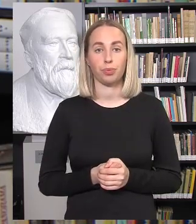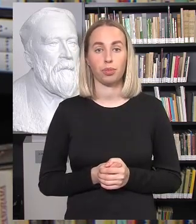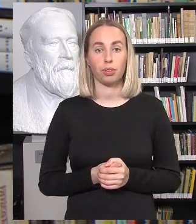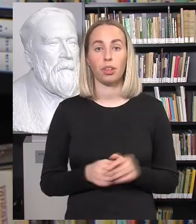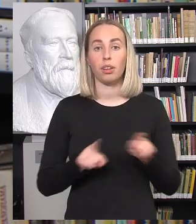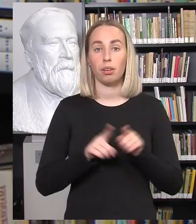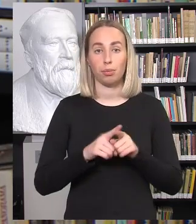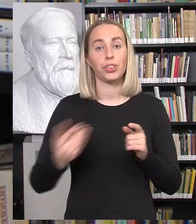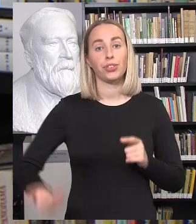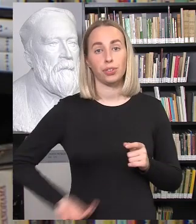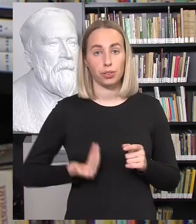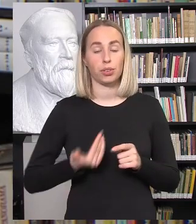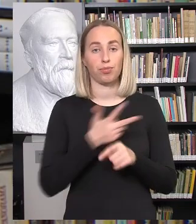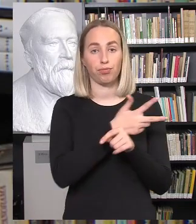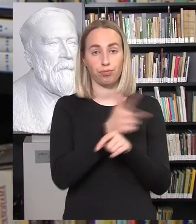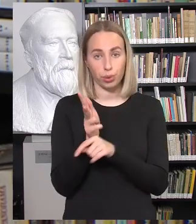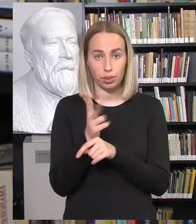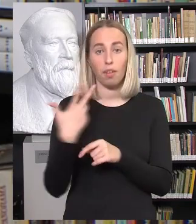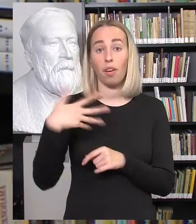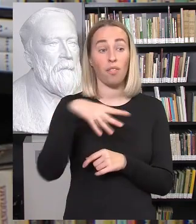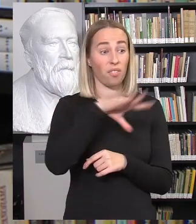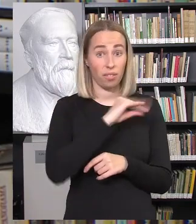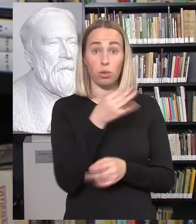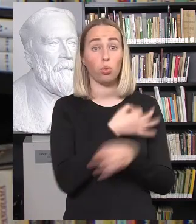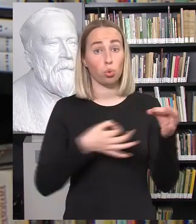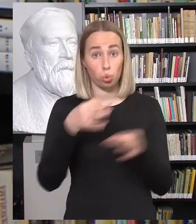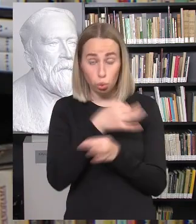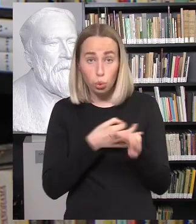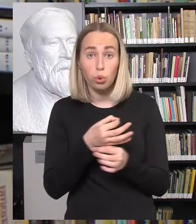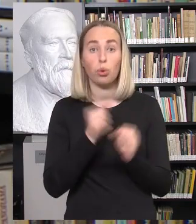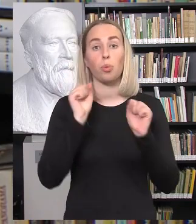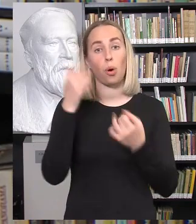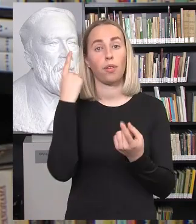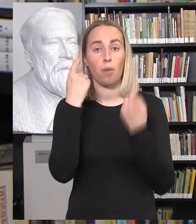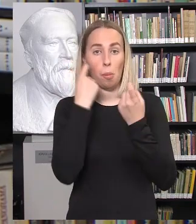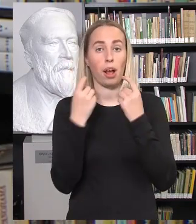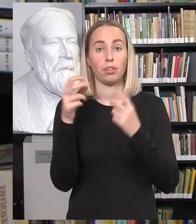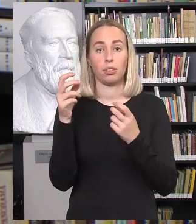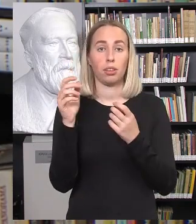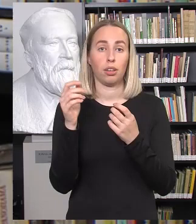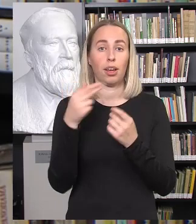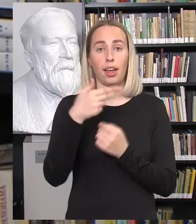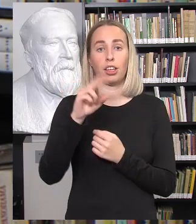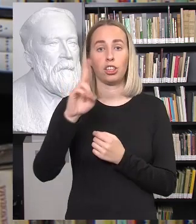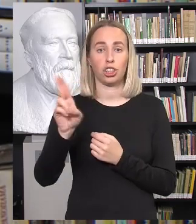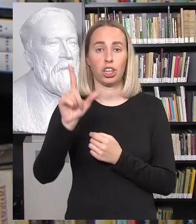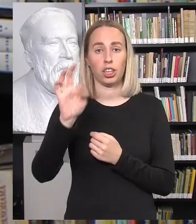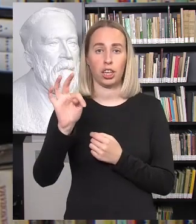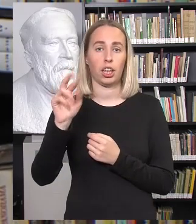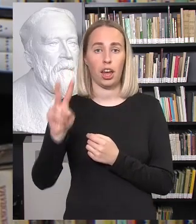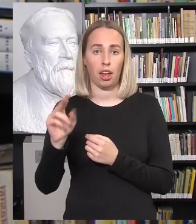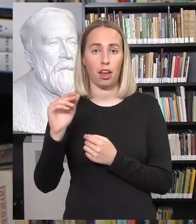tiesioginė transliacija ir daugiau informacijas apie visas šio forumų diskusijas galima rasti svetainėje nžtf